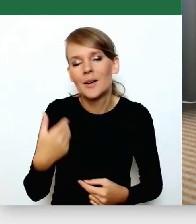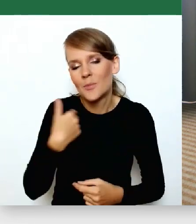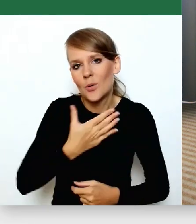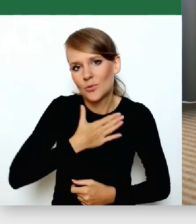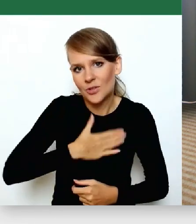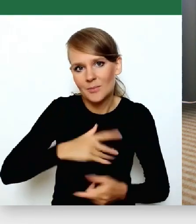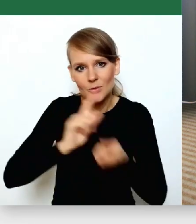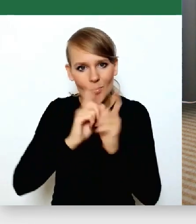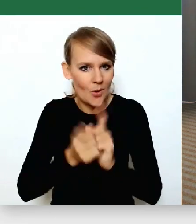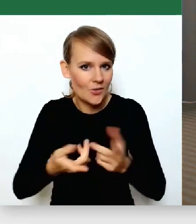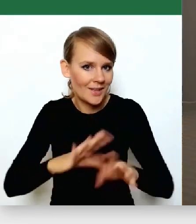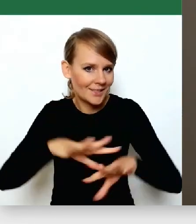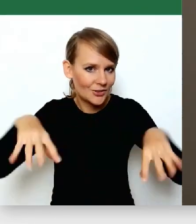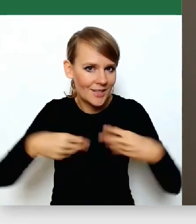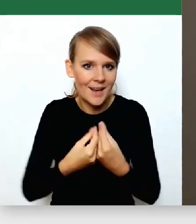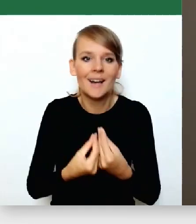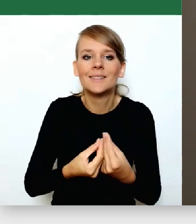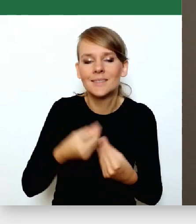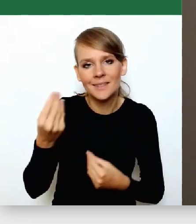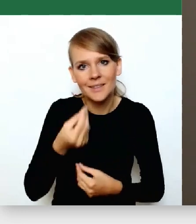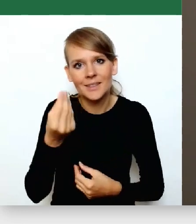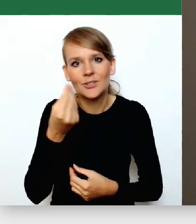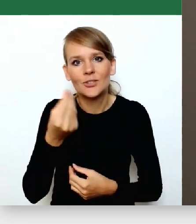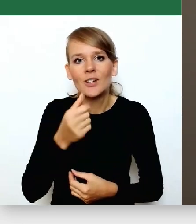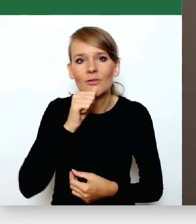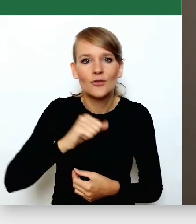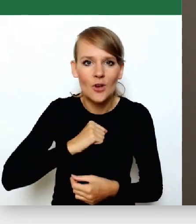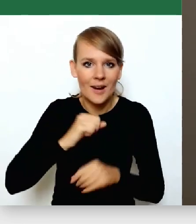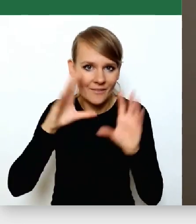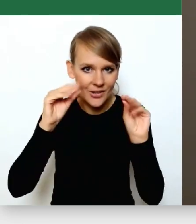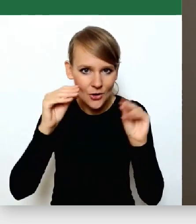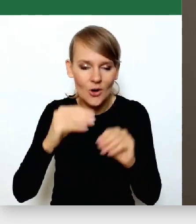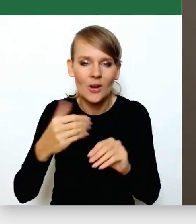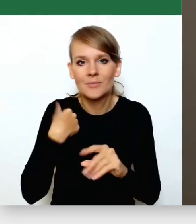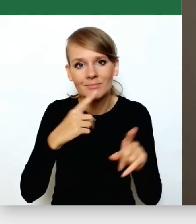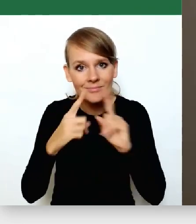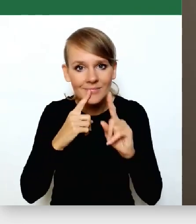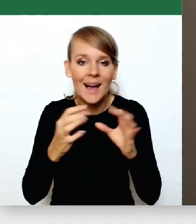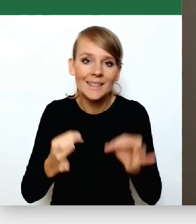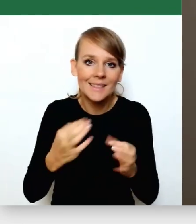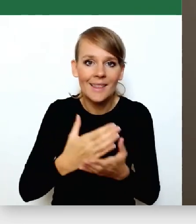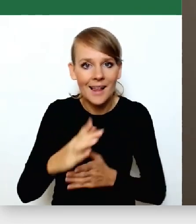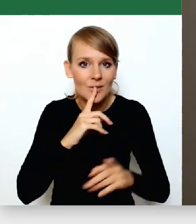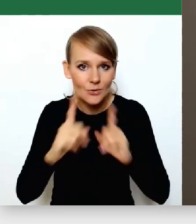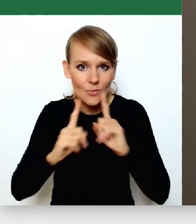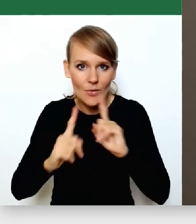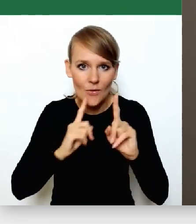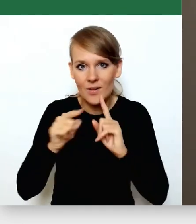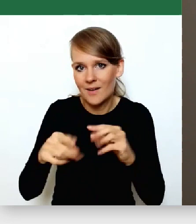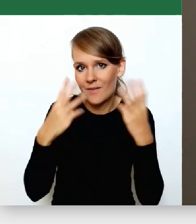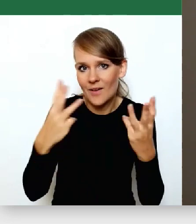spotkać się z wami, jeszcze wczoraj wieczorem porozmawiać i dzisiaj kontynuować te ważne